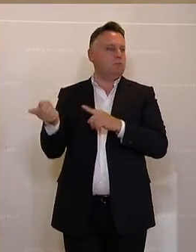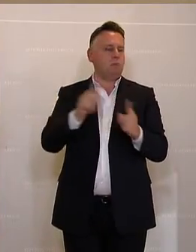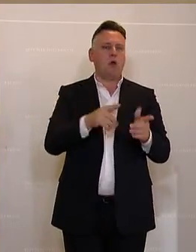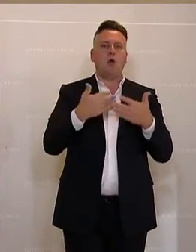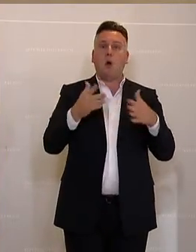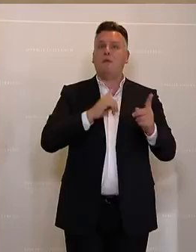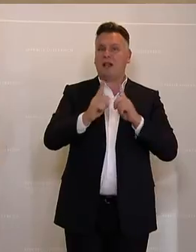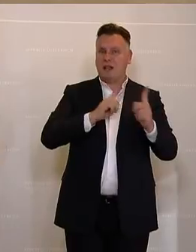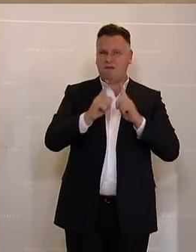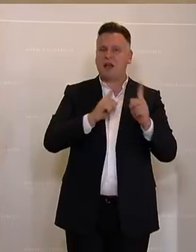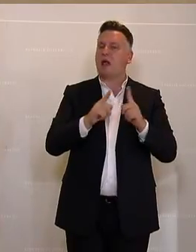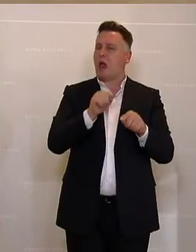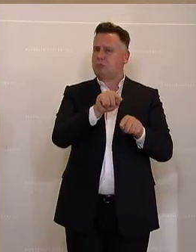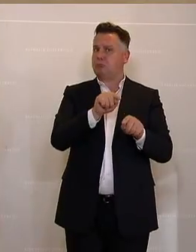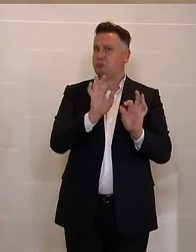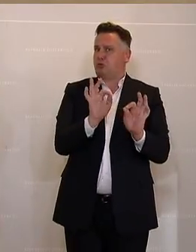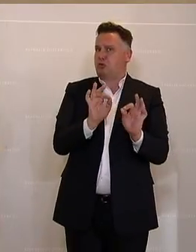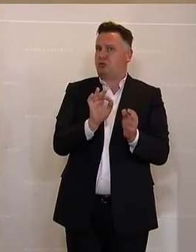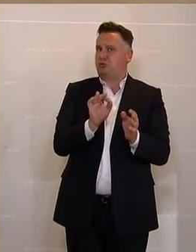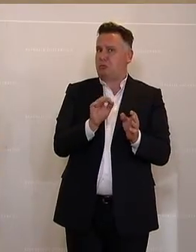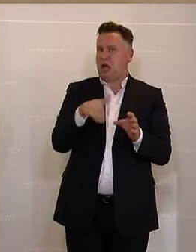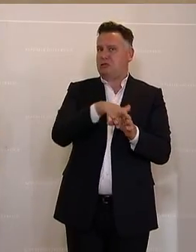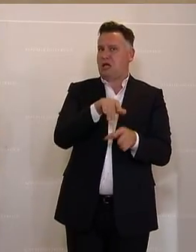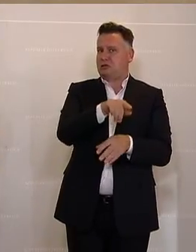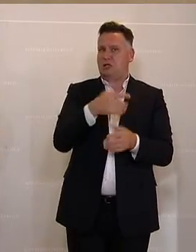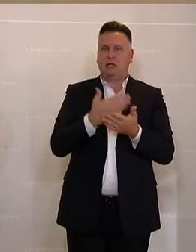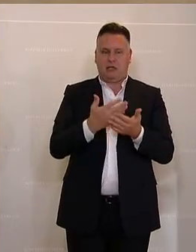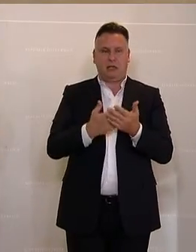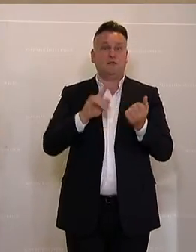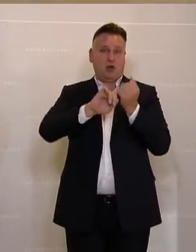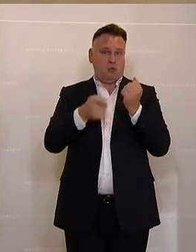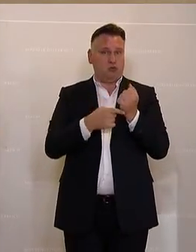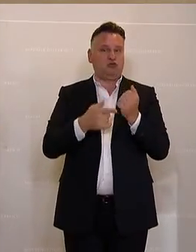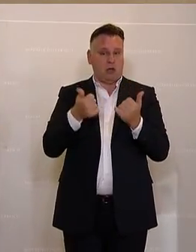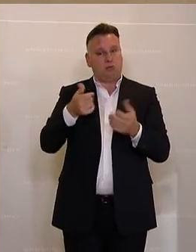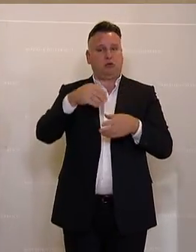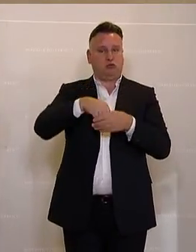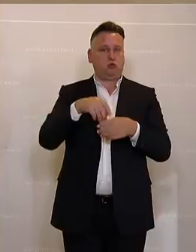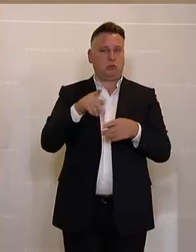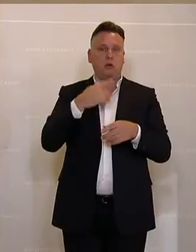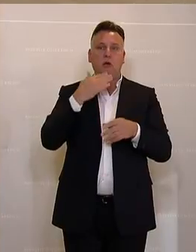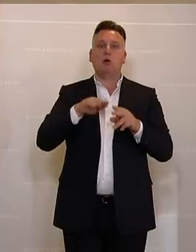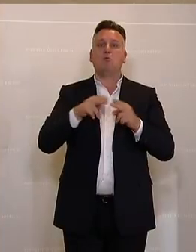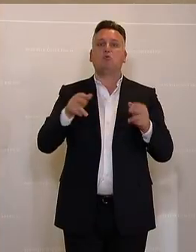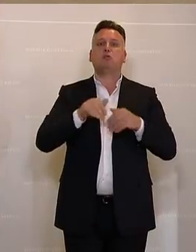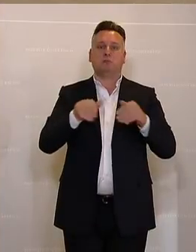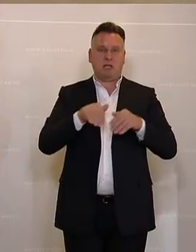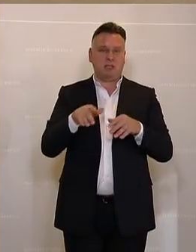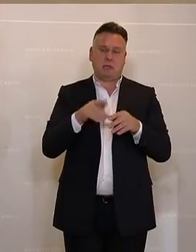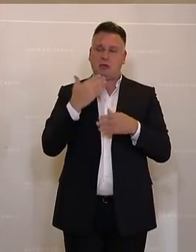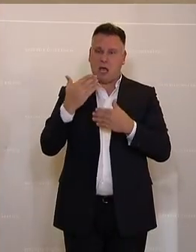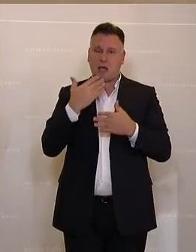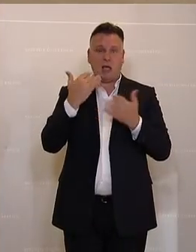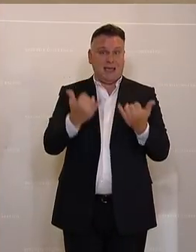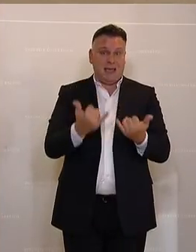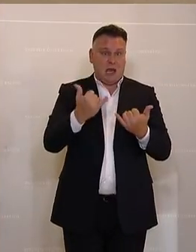Personennahverkehr eingebauter Stunde. Und hier werden in diesem Budget Anreize geschaffen. Danke, Herr Bundesminister. Jetzt geht es aktiv um die Umsetzung.